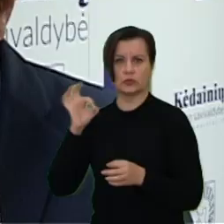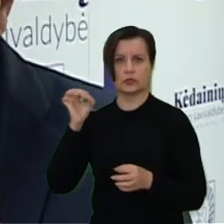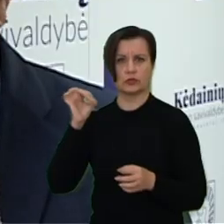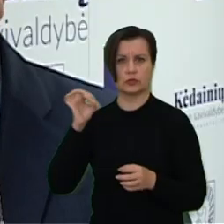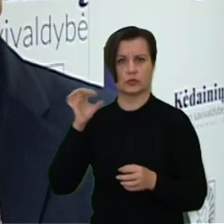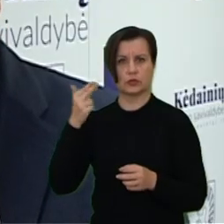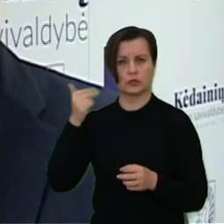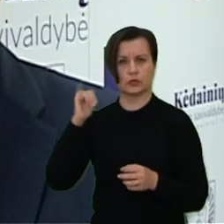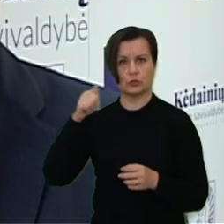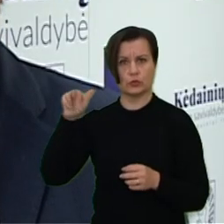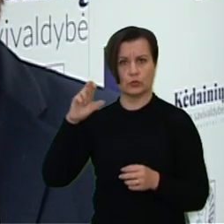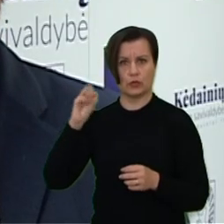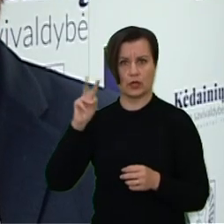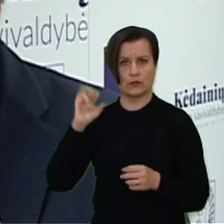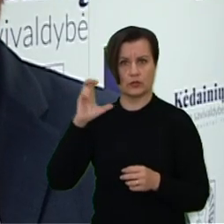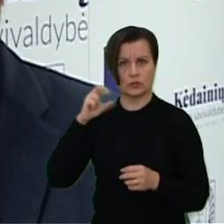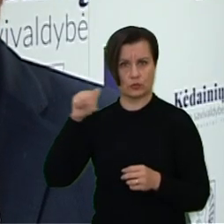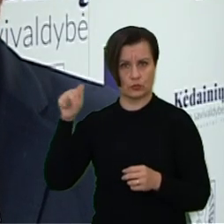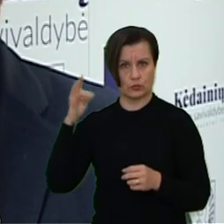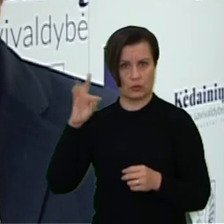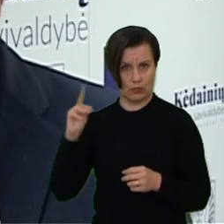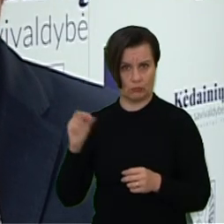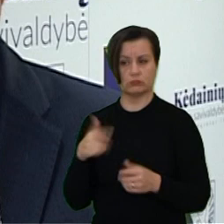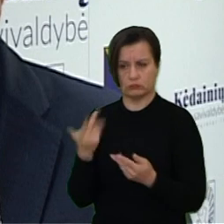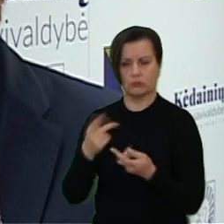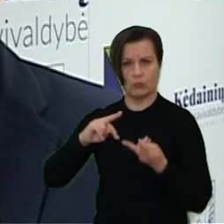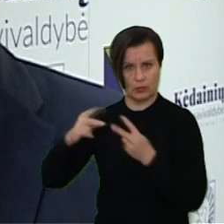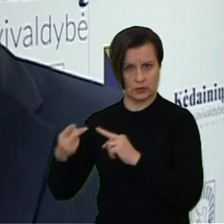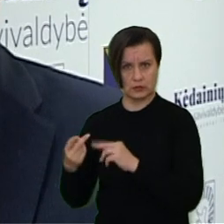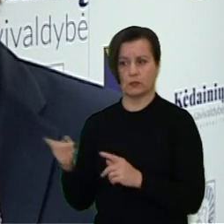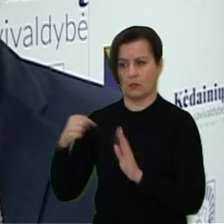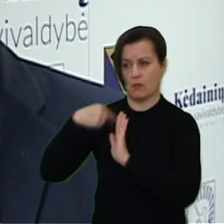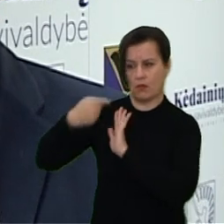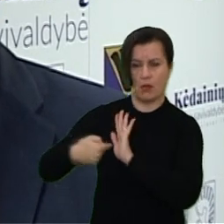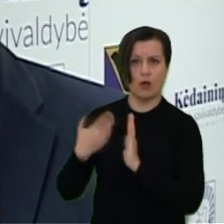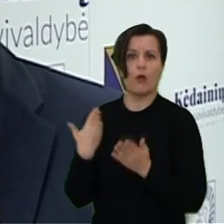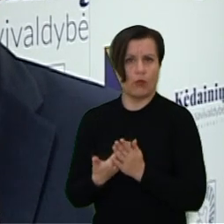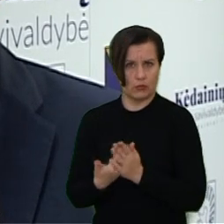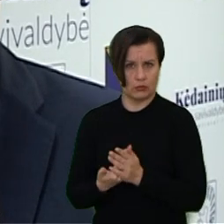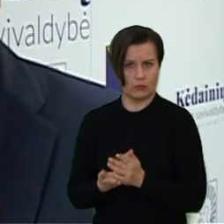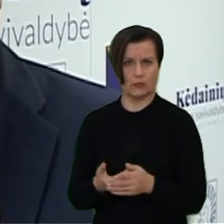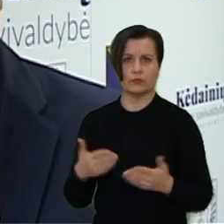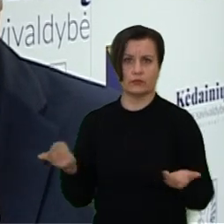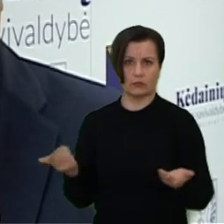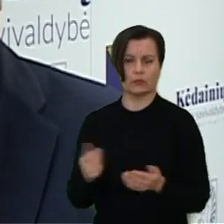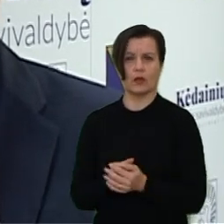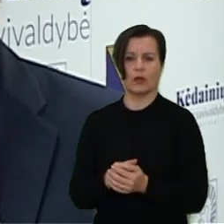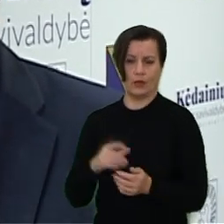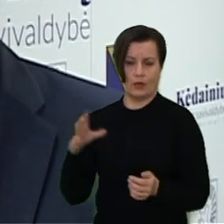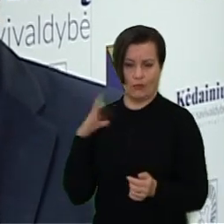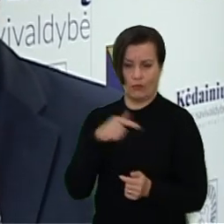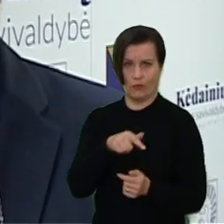Šniurevičiūtė. Tai va, tokia pasikeitima yra, nes gal paklausyti, kudėl vis dėl to tie pasikeitimai buvo.